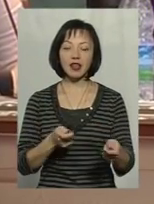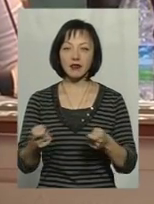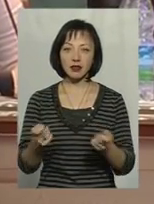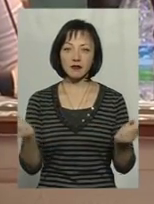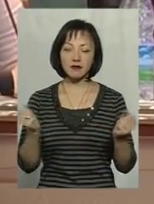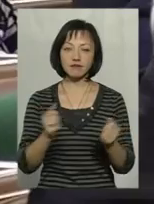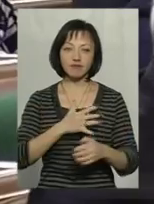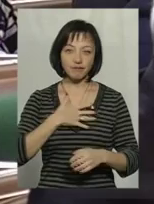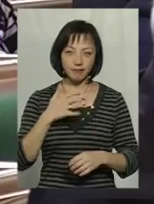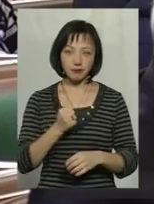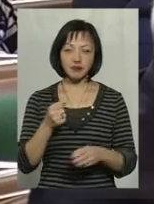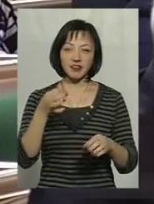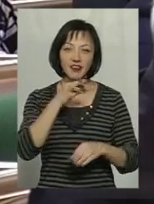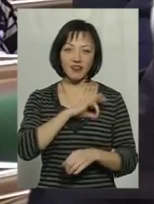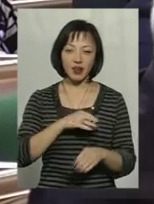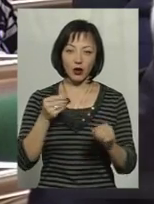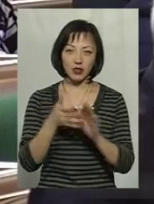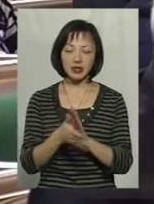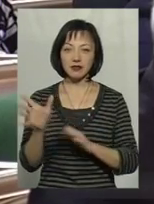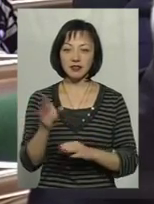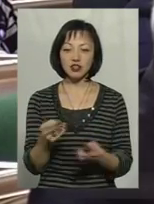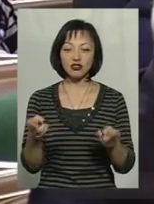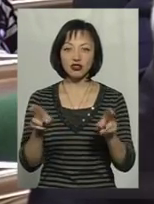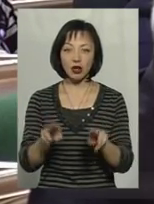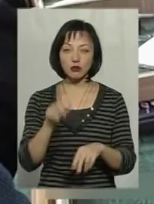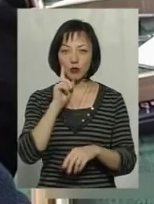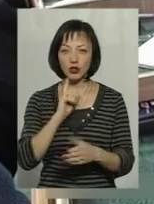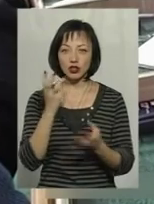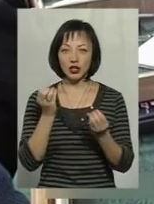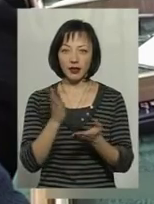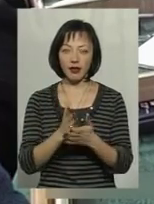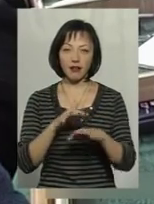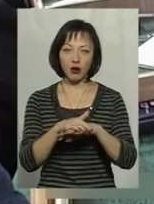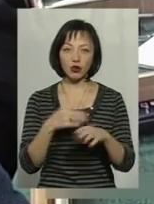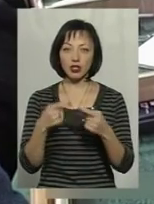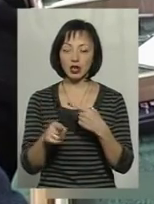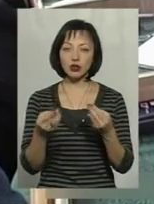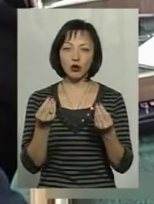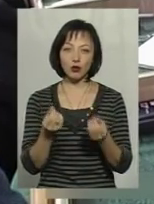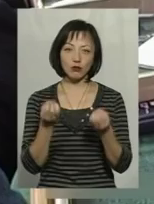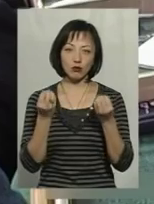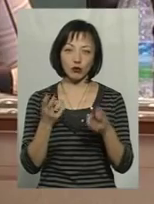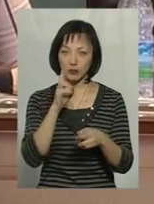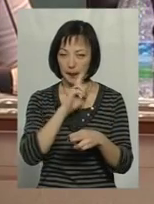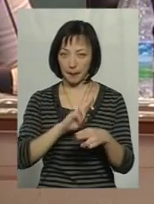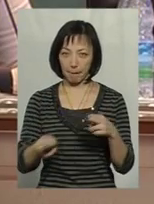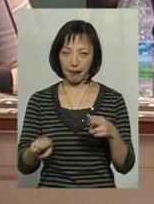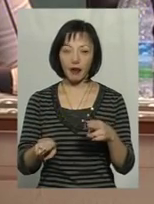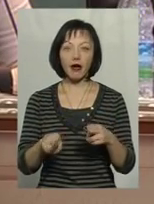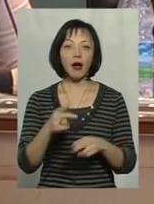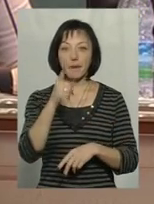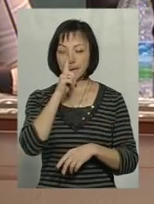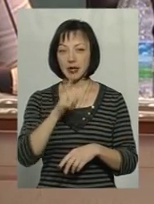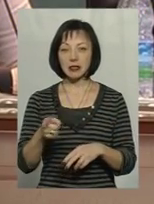зібратися з силами і використати усі залишки, які поки що ще є на рахунках. Інакше ці гроші просто згорять. Той місяць, який